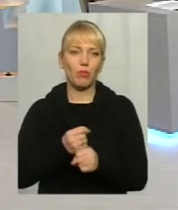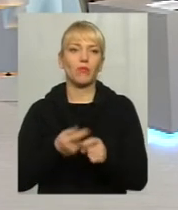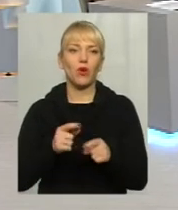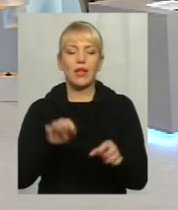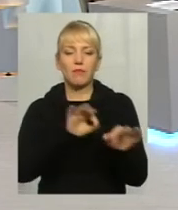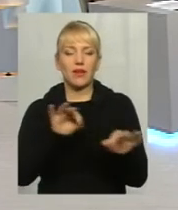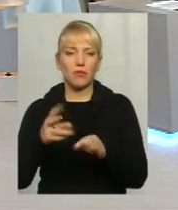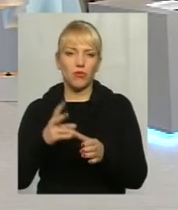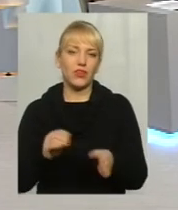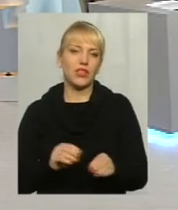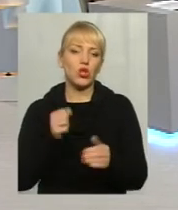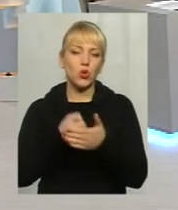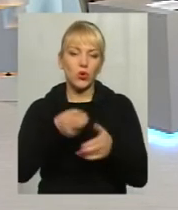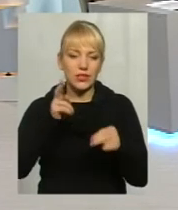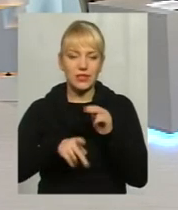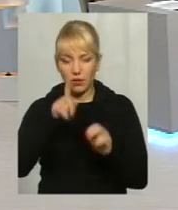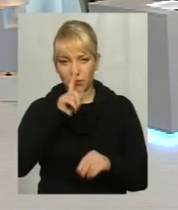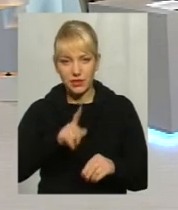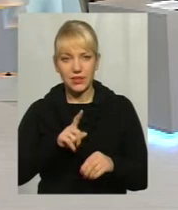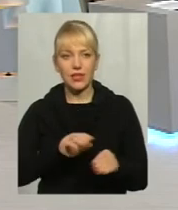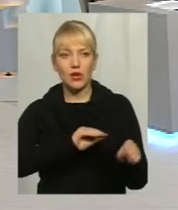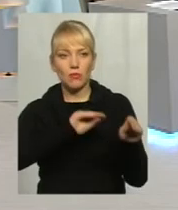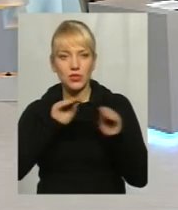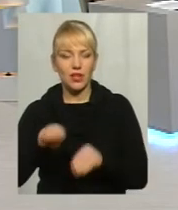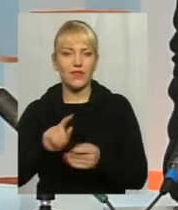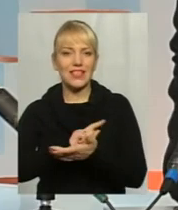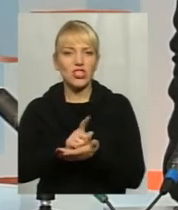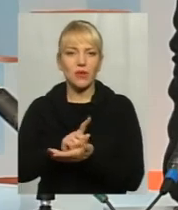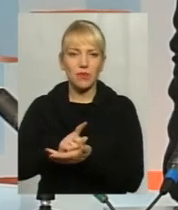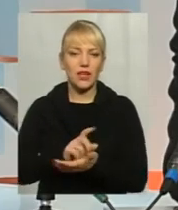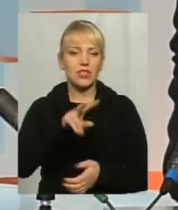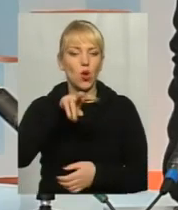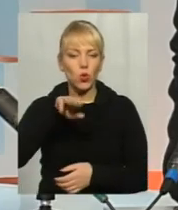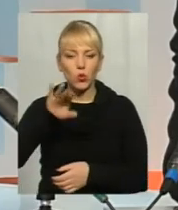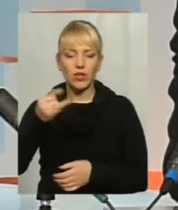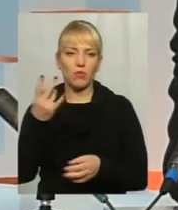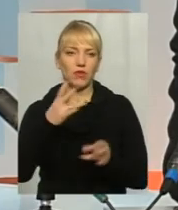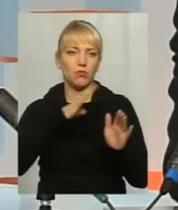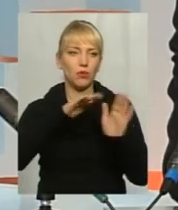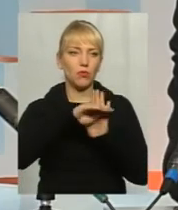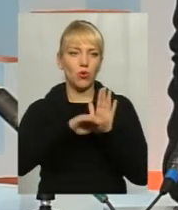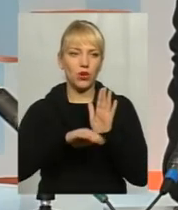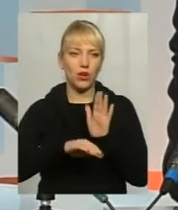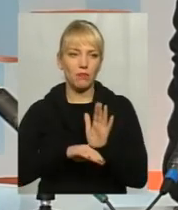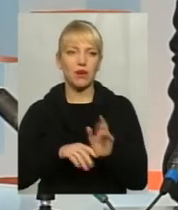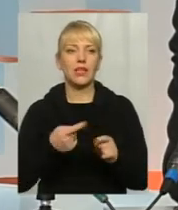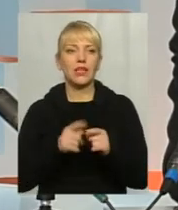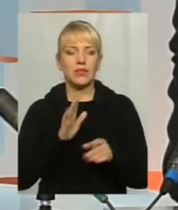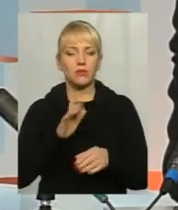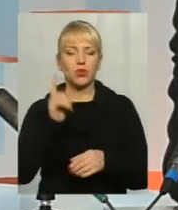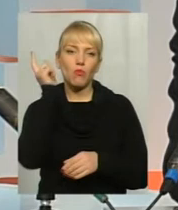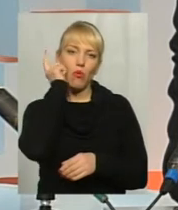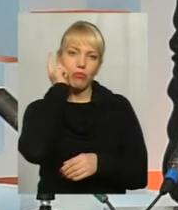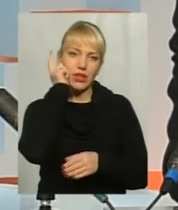встановити GPS-трекери і в лютому місяці підключити їх до програми, яку нам зараз пишуть програмісти. Це буде мобільний